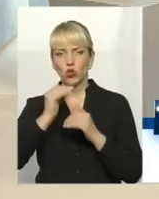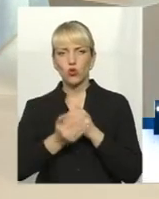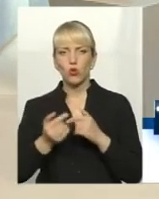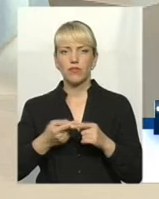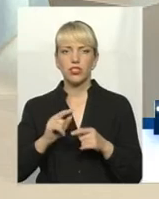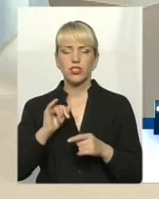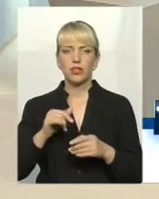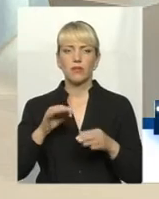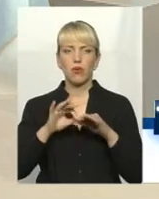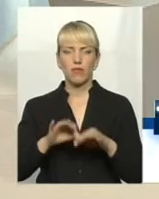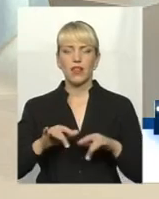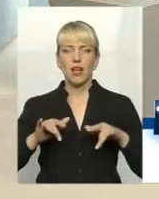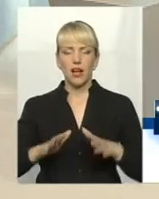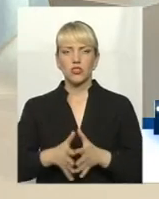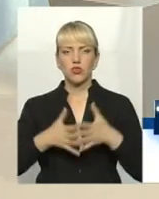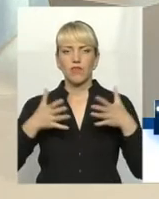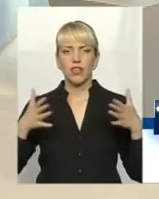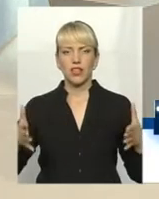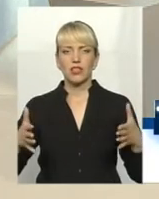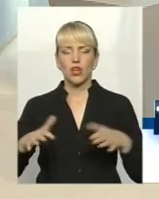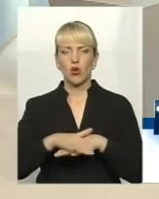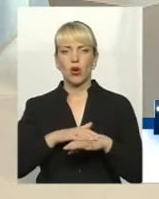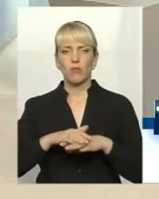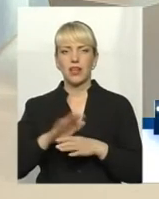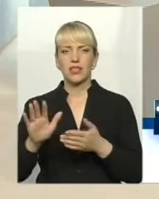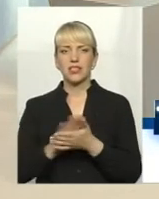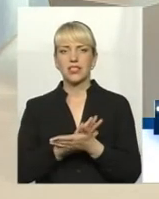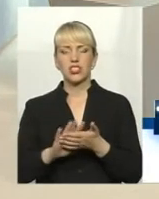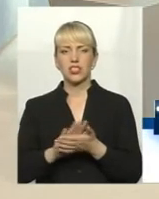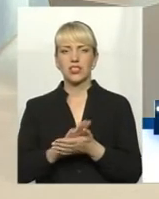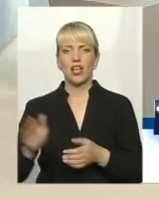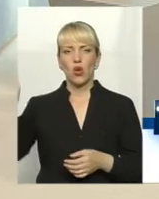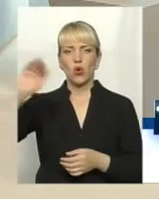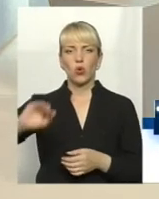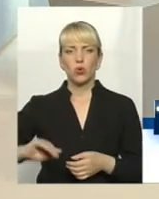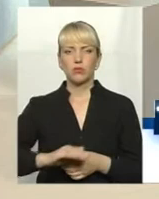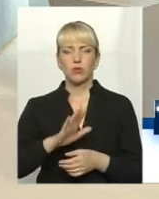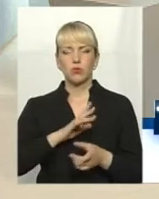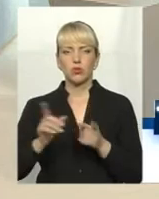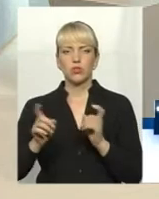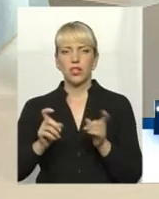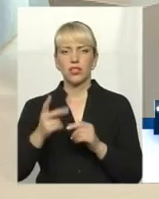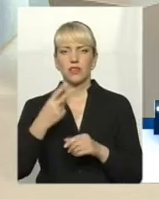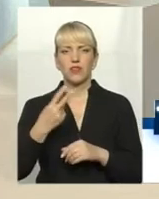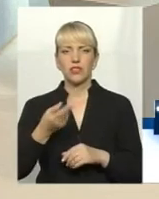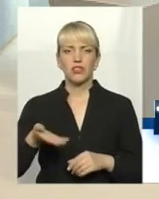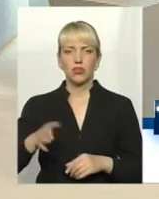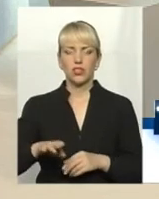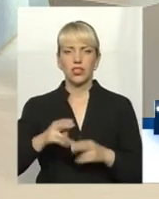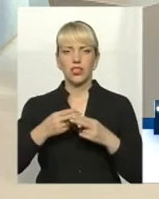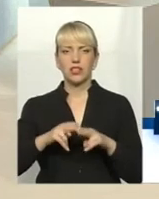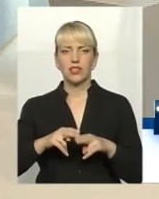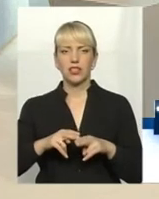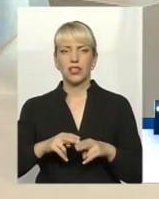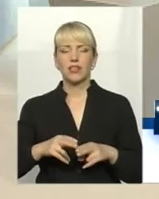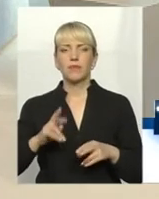провели акцію велику в масштабах громади за чисти узбіччя. Були залучені більше 20 одиниць техніки,